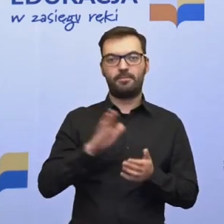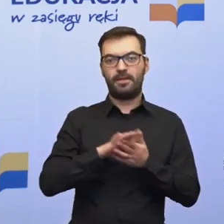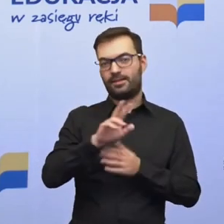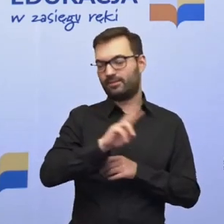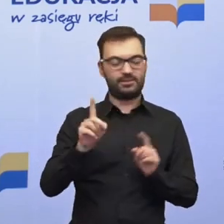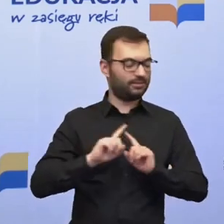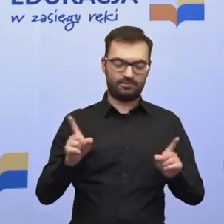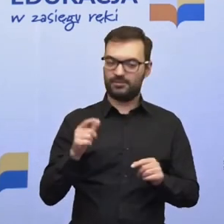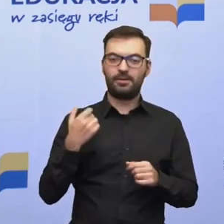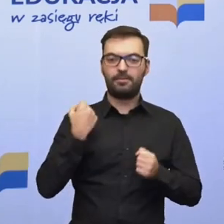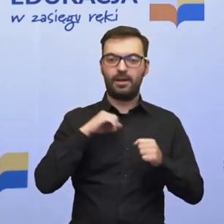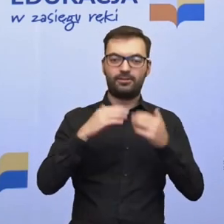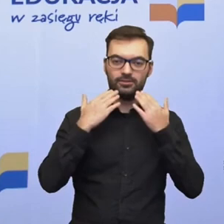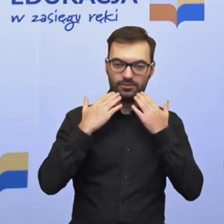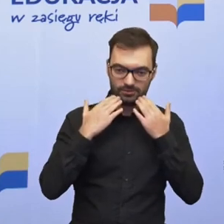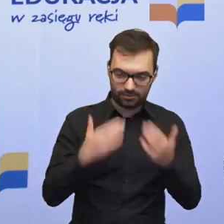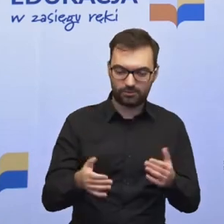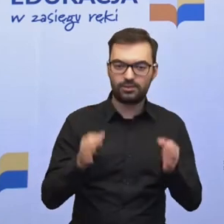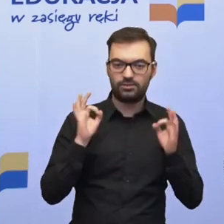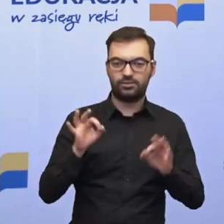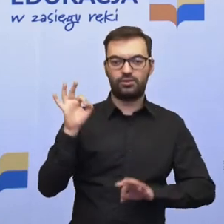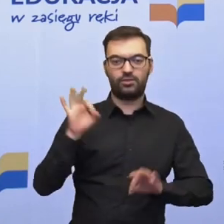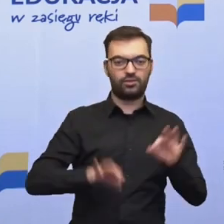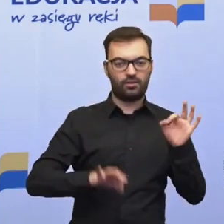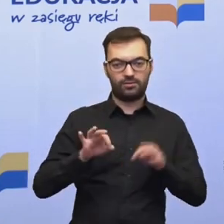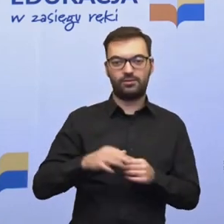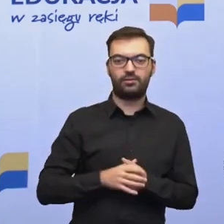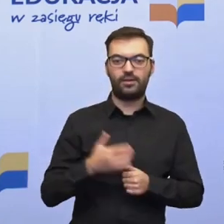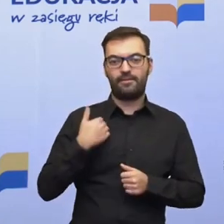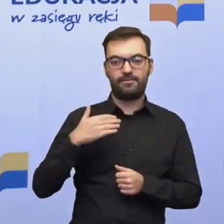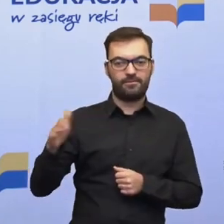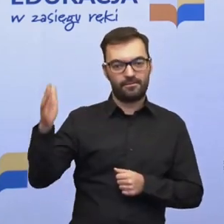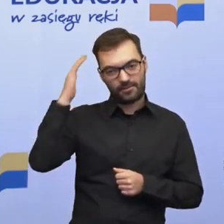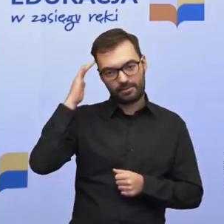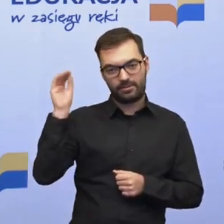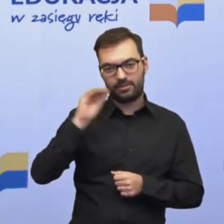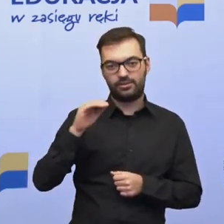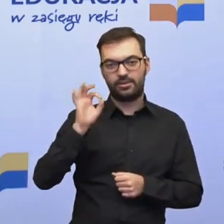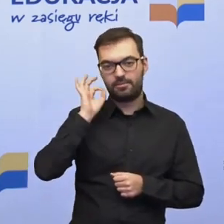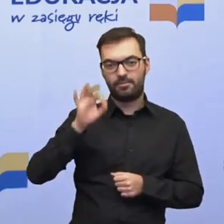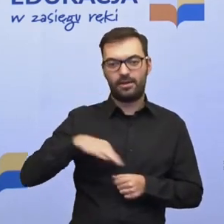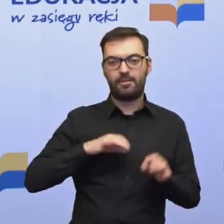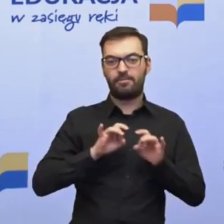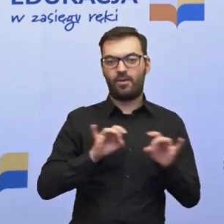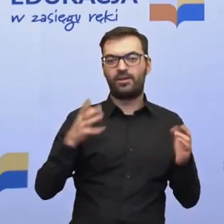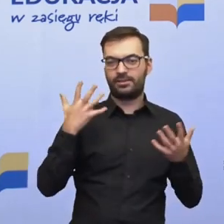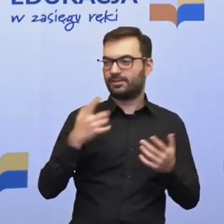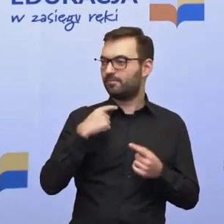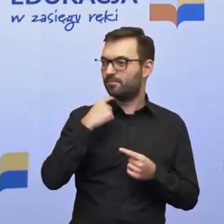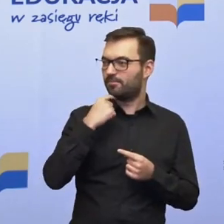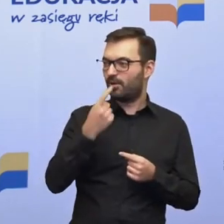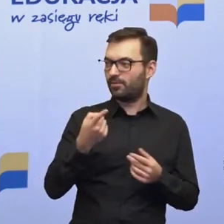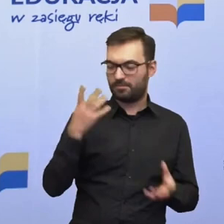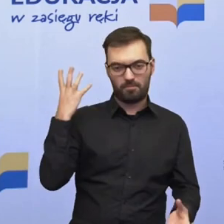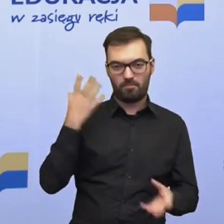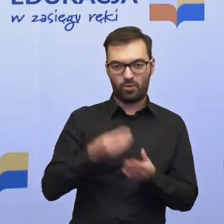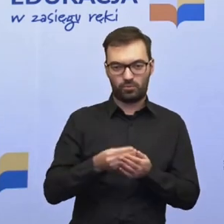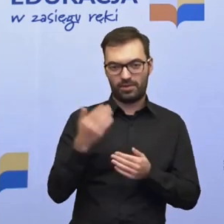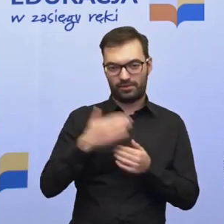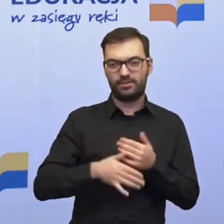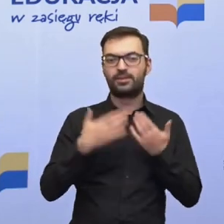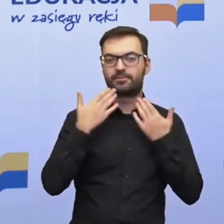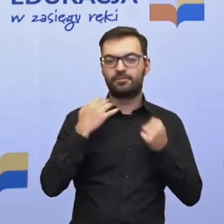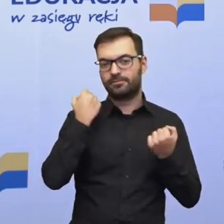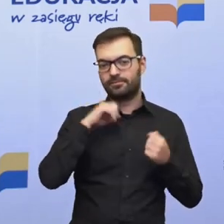Państwem. Także dziękuję bardzo za dzisiejszą konferencję. Wiem, że jeszcze tutaj Pani Profesor będzie chciała coś podsumować. Dziękuję